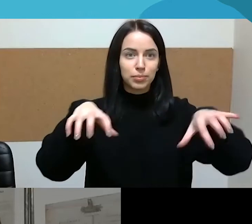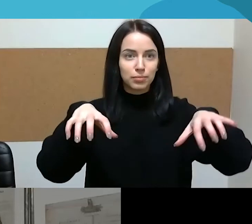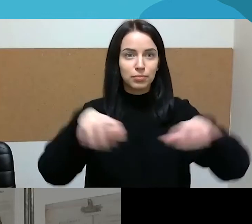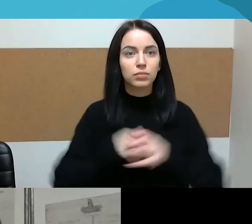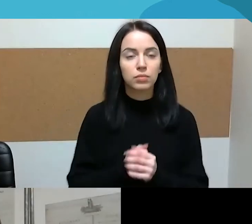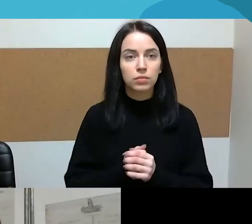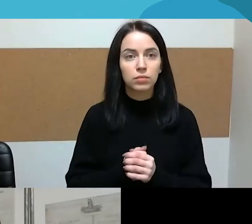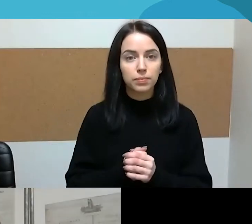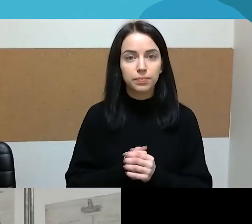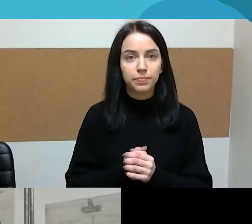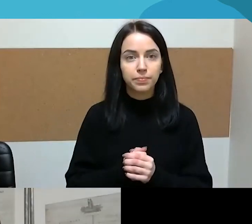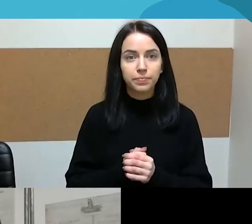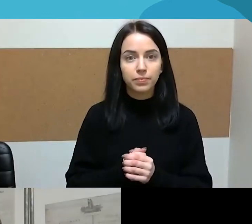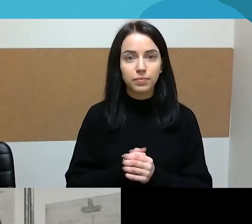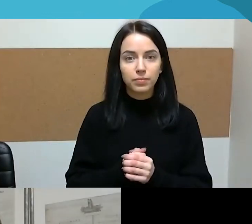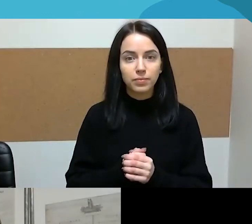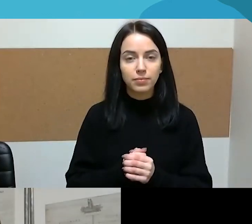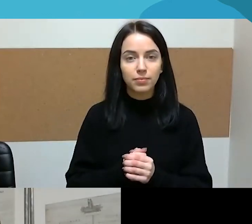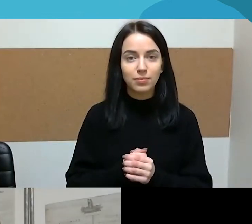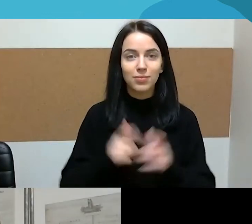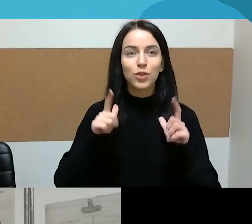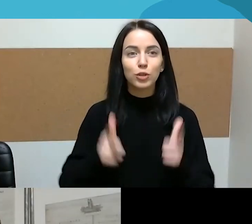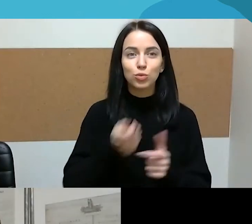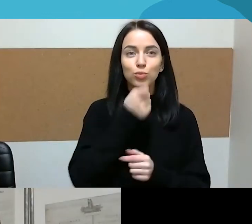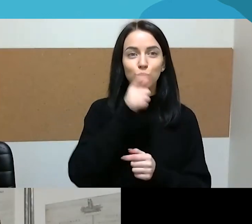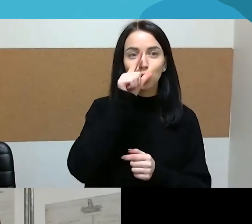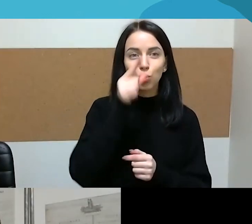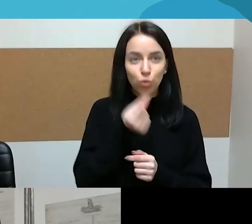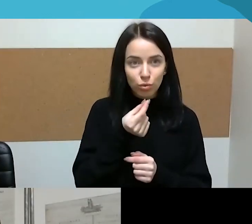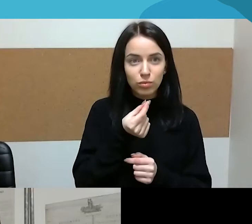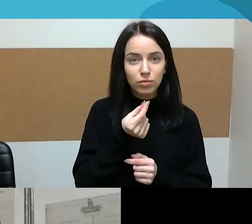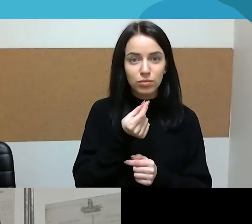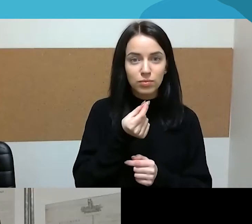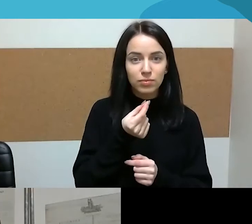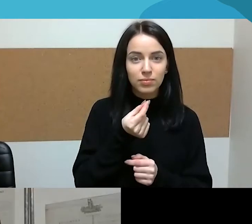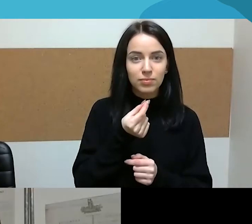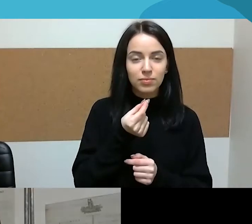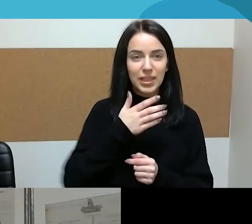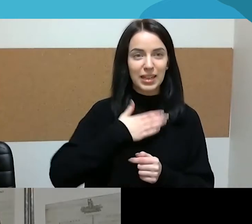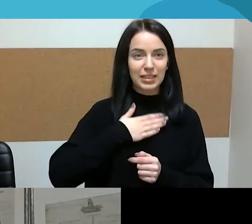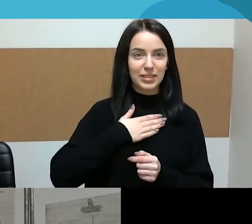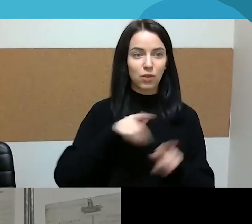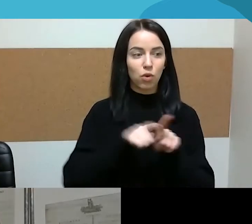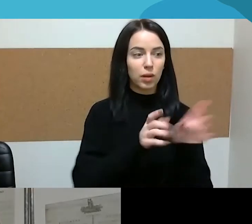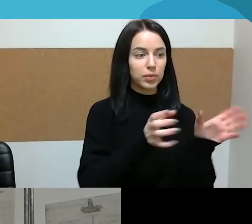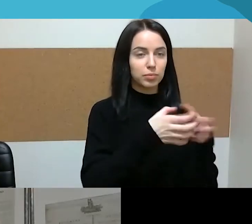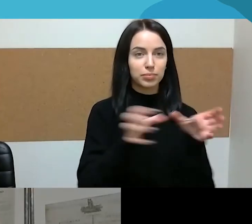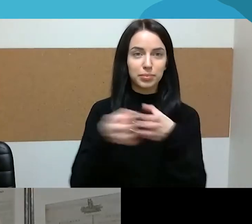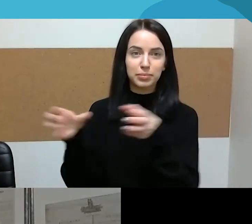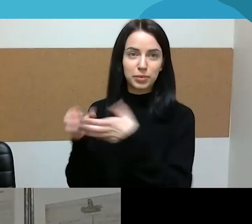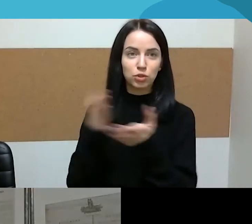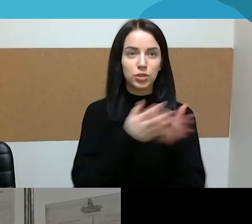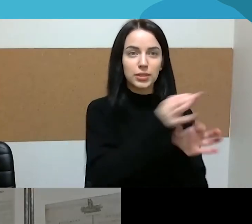Taip, ir tai iš tikrųjų turbūt liūniausia, kad mes visi tose savo socialinėse burbuluose padiskutuojam,